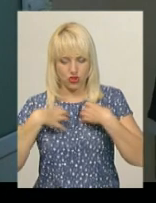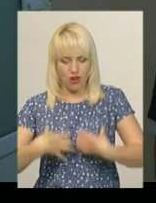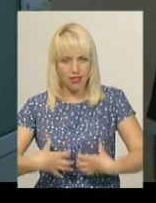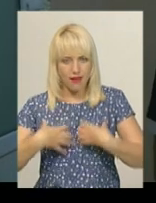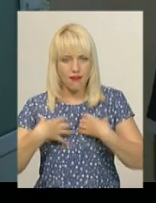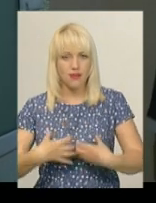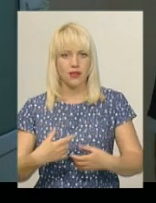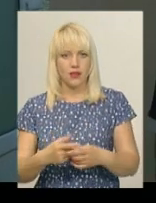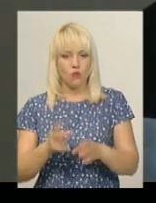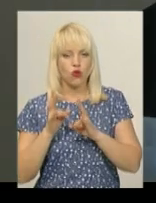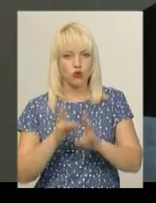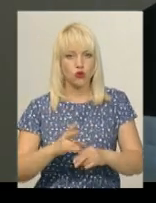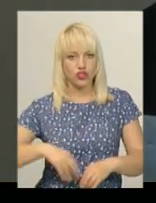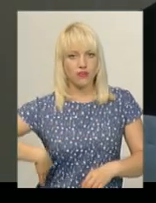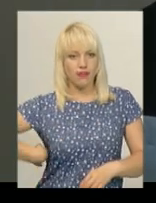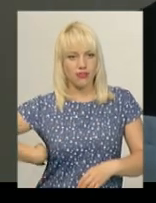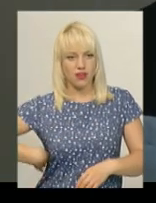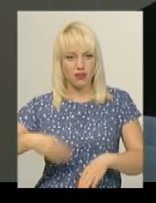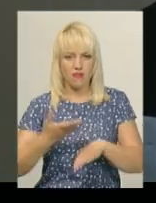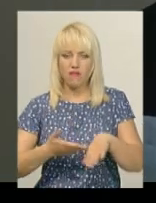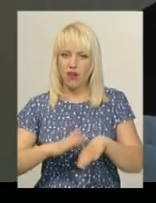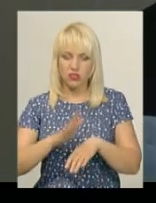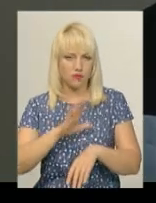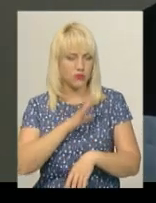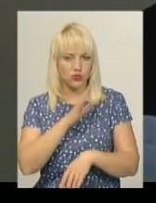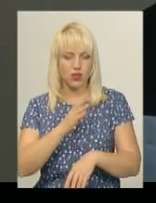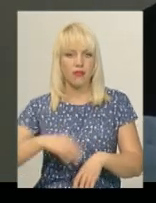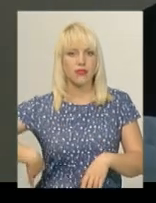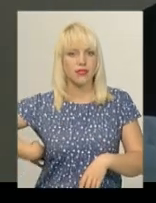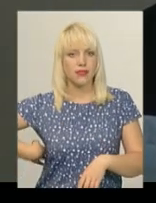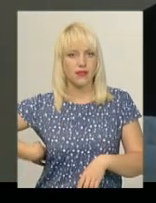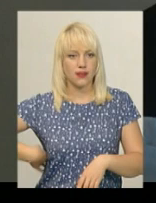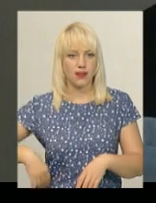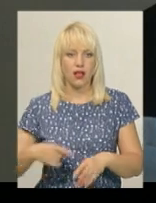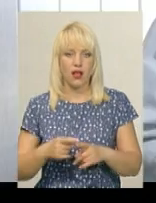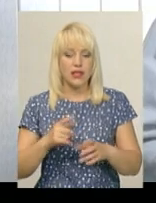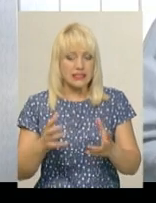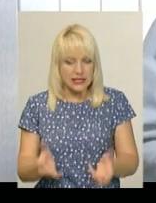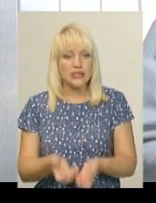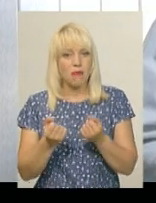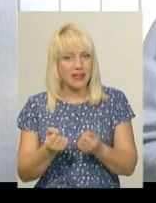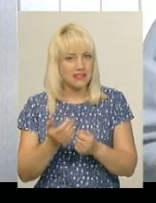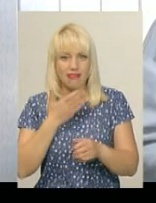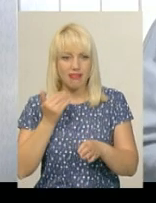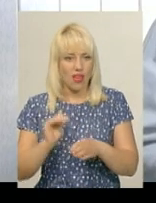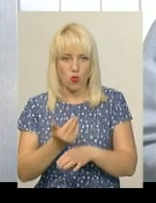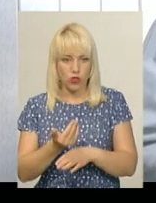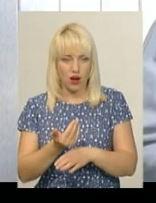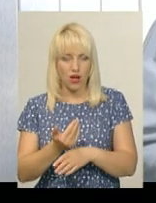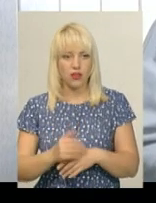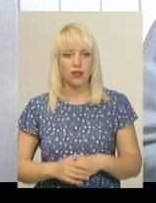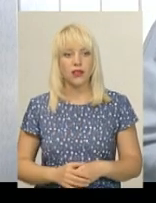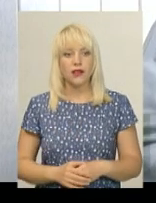пошкодження нирки. Найважче було це пошкодження нирки. Але, якщо нирку спасли, не видаляли. Стан дівчинки